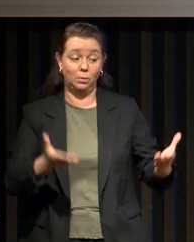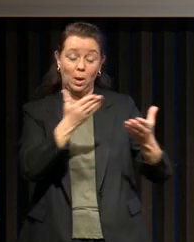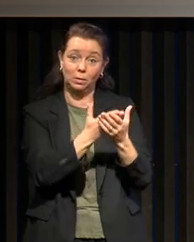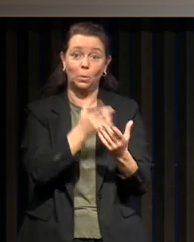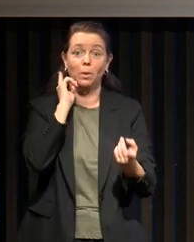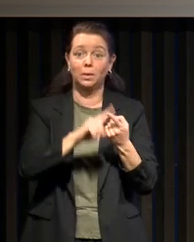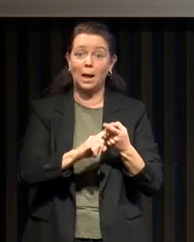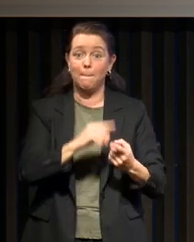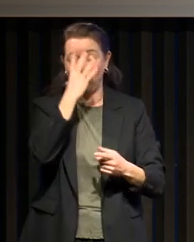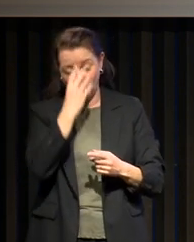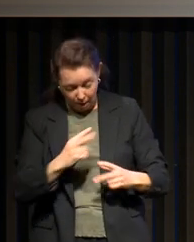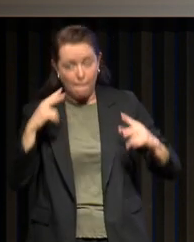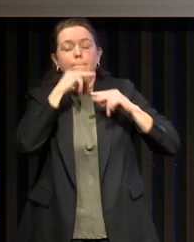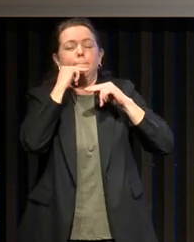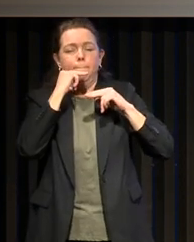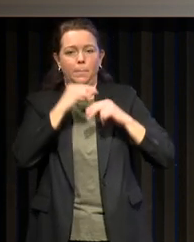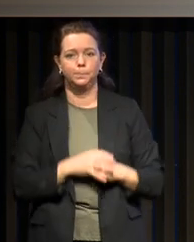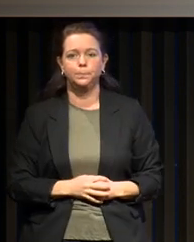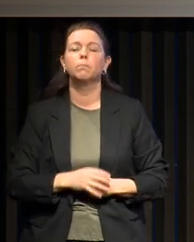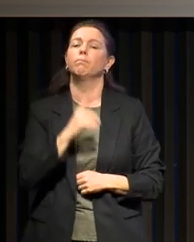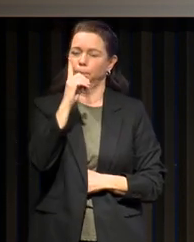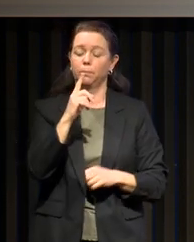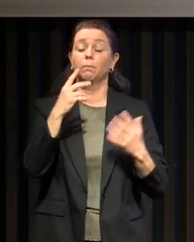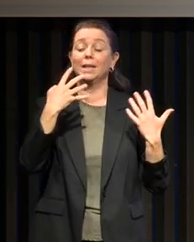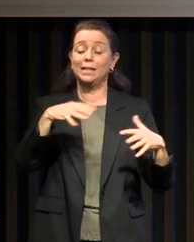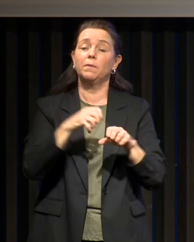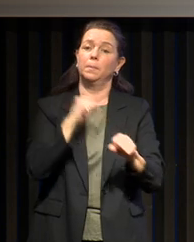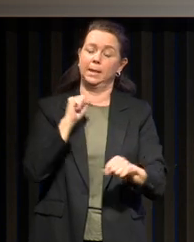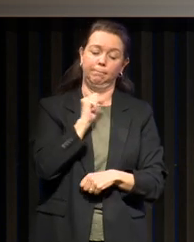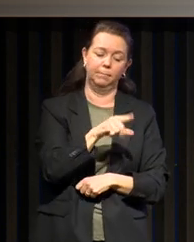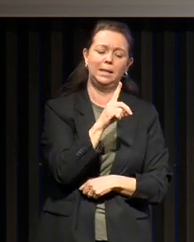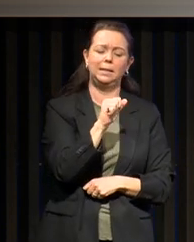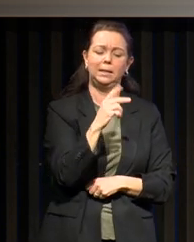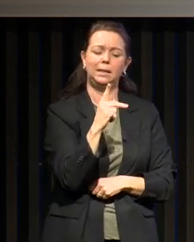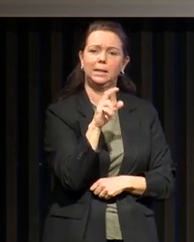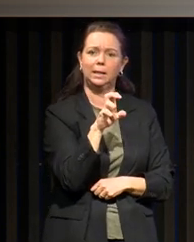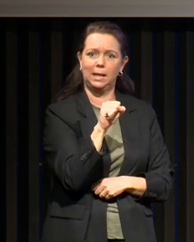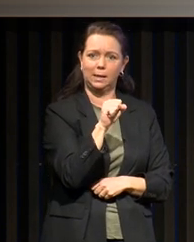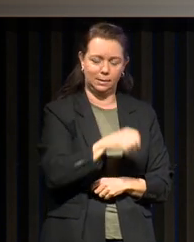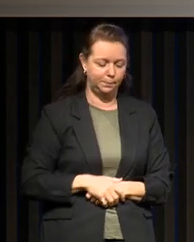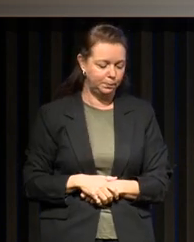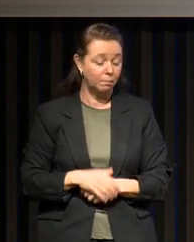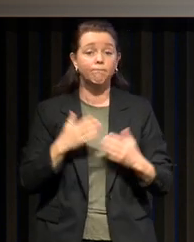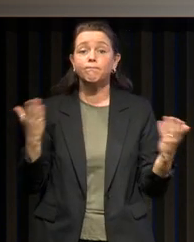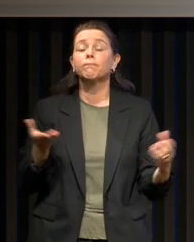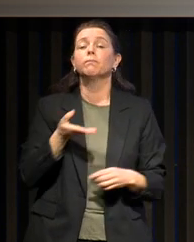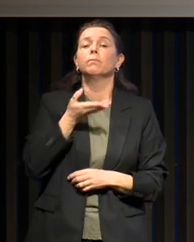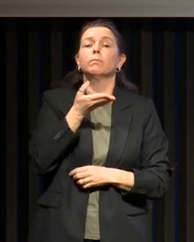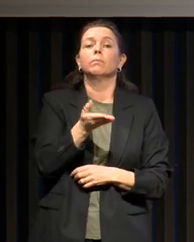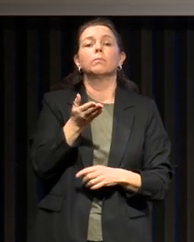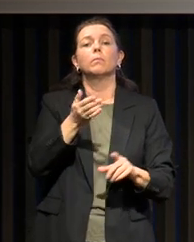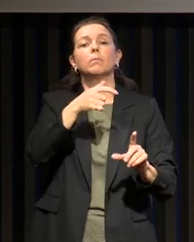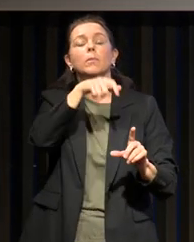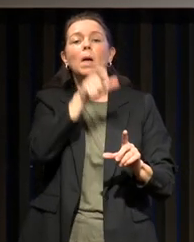de ces trois figures. Commençons par le 19e siècle. Charles Dickens. Alors, avec Charles Dickens, on sort